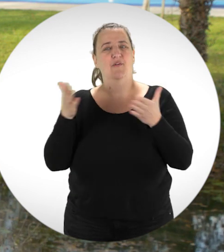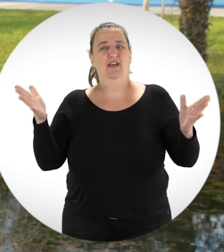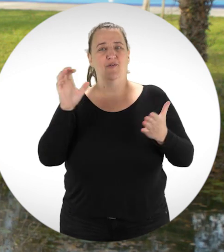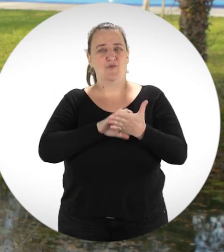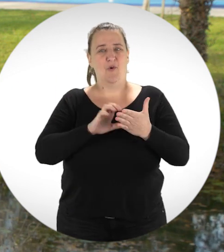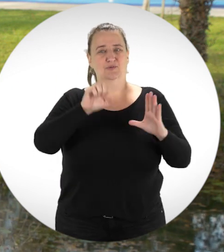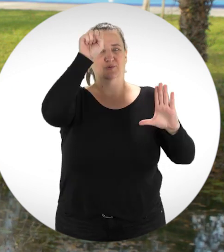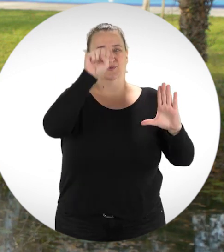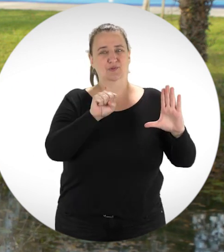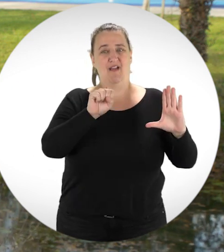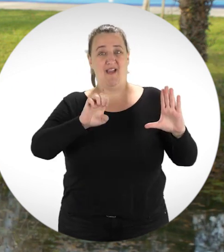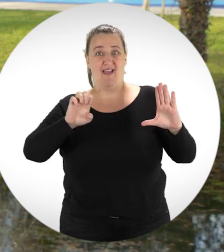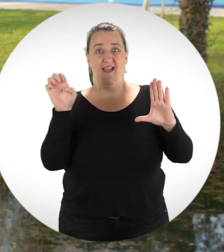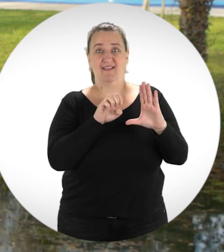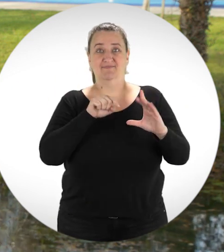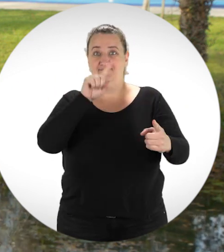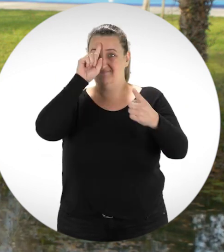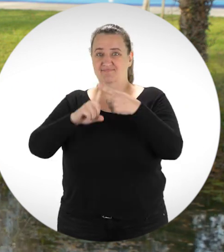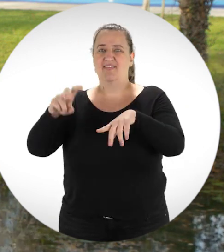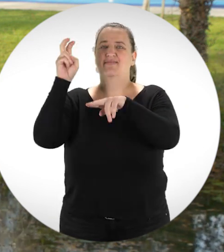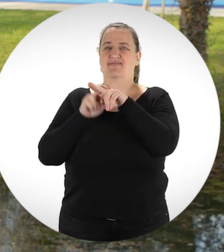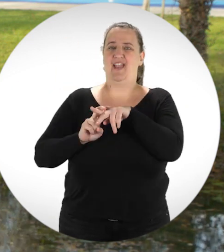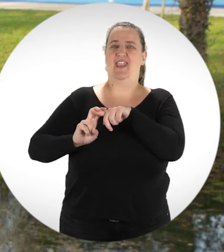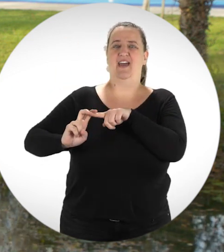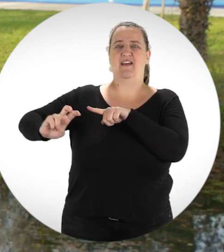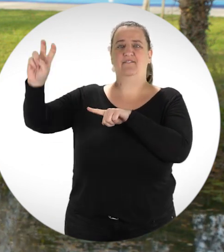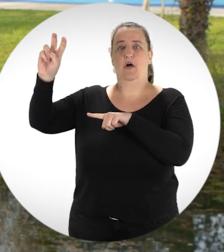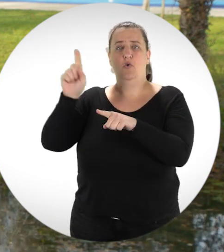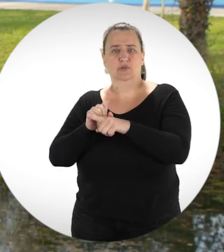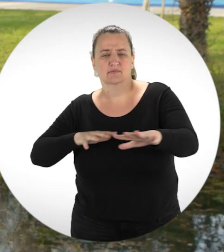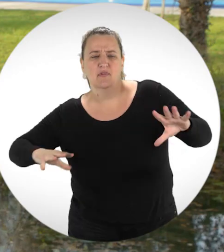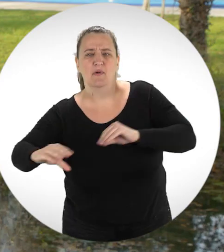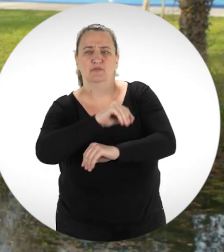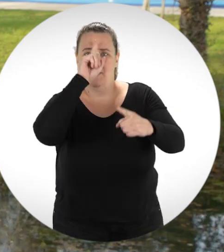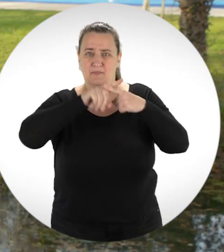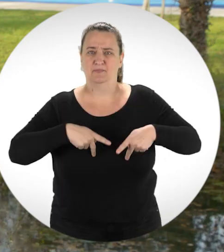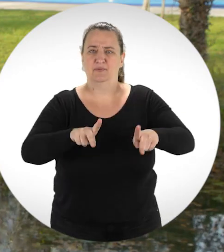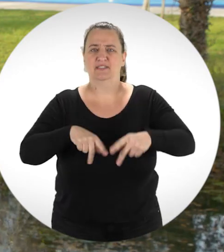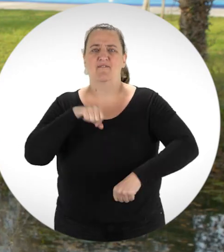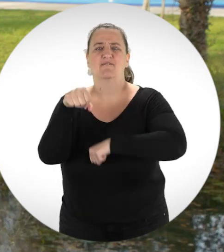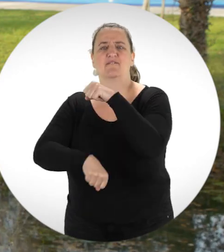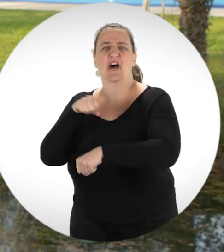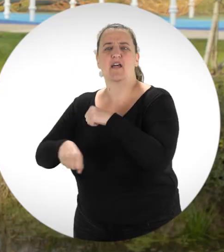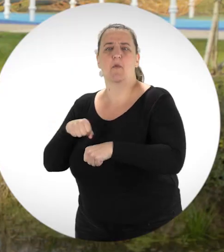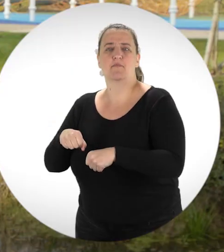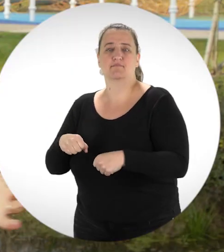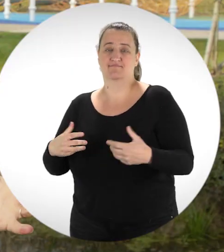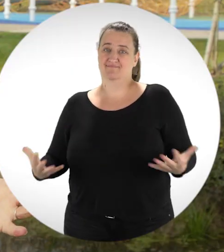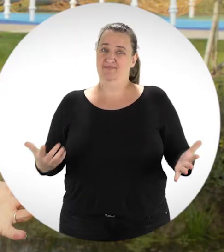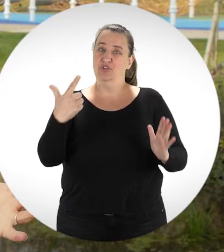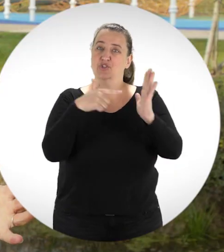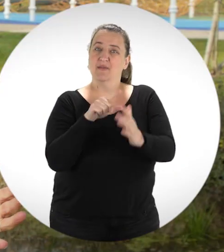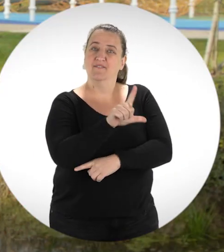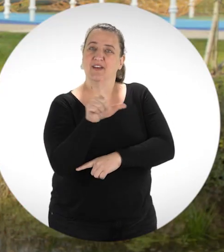téléphérique dans le sud-est toulousain. Et puis de nouvelles pistes cyclables seront aménagées. Alors pour